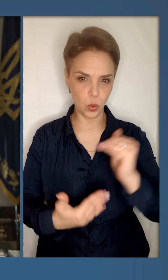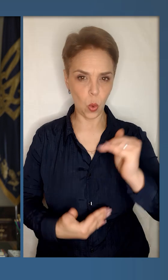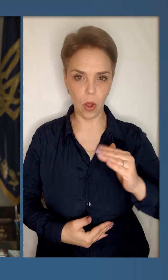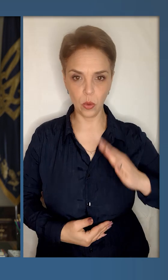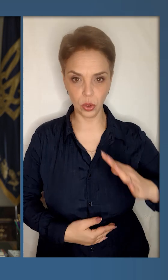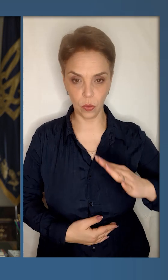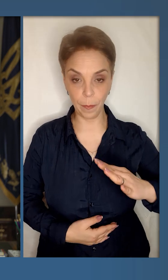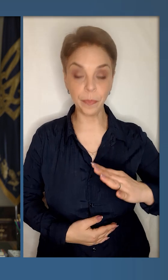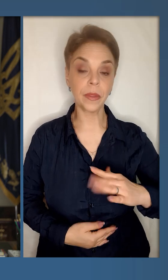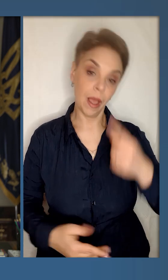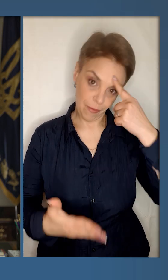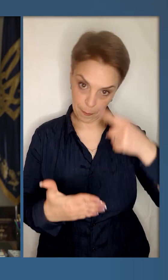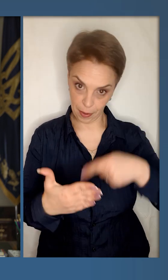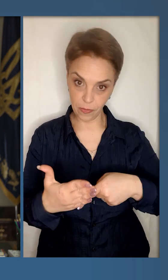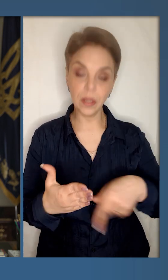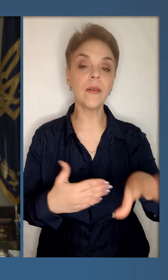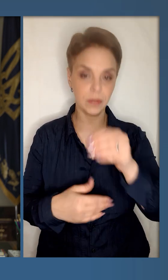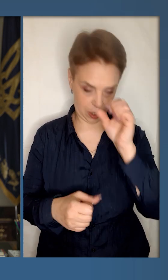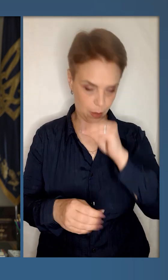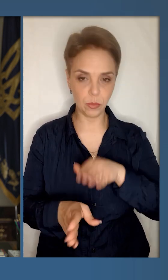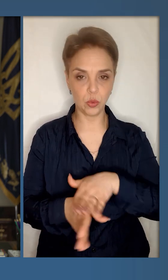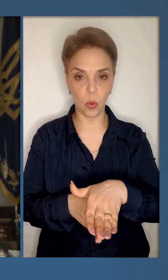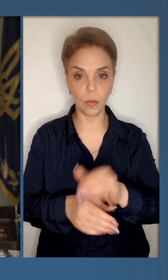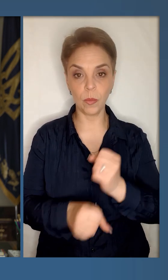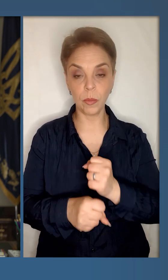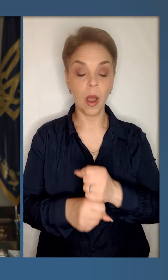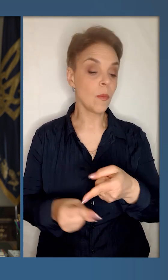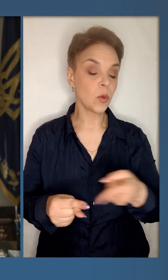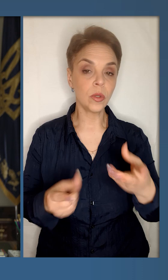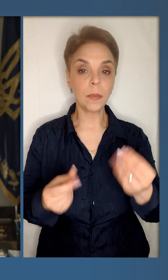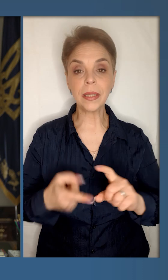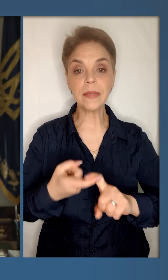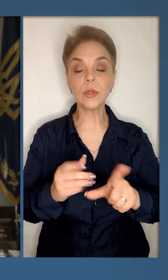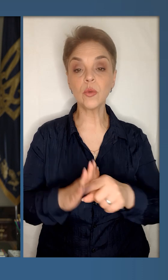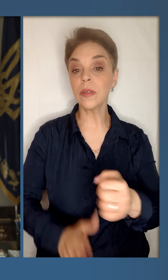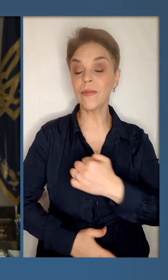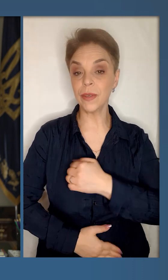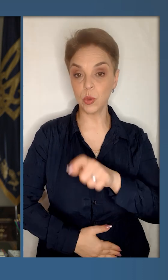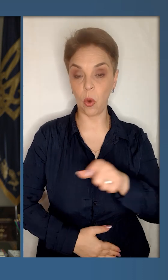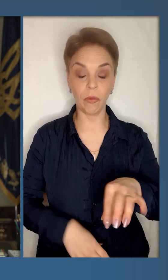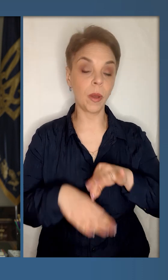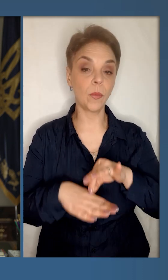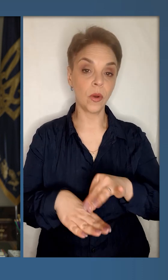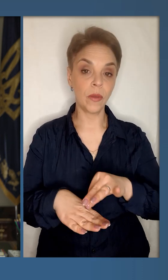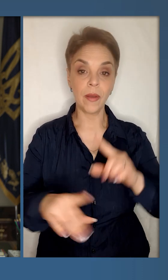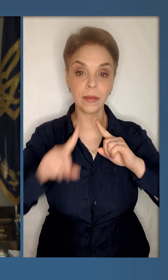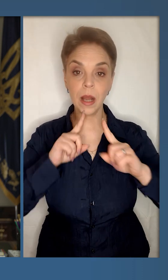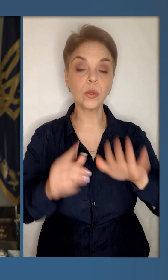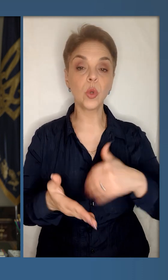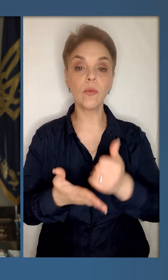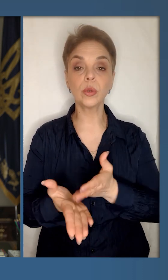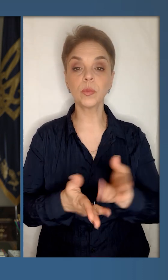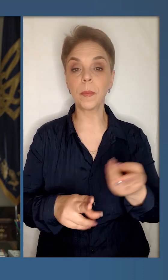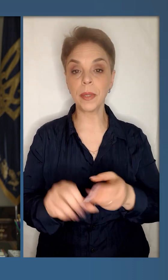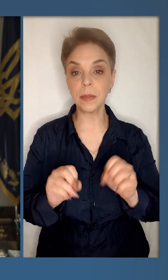Достатньо високим очікуванням. Впевнений – все зробимо. Протягом дня був на зв'язку з військовими. Провів